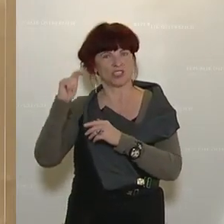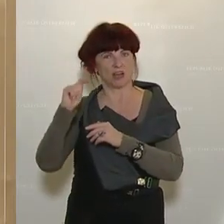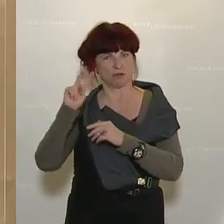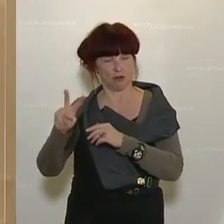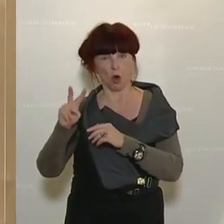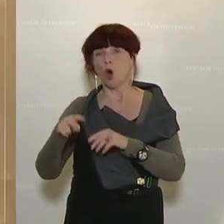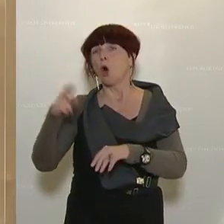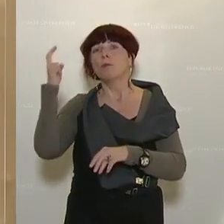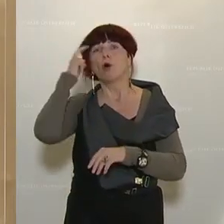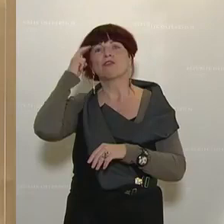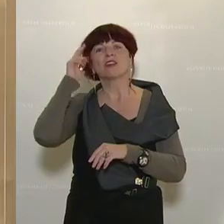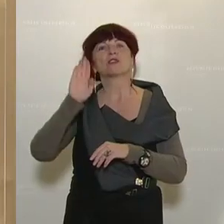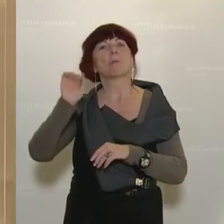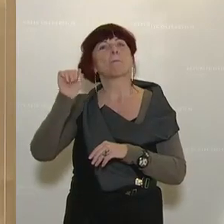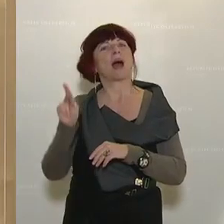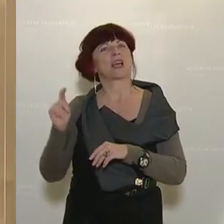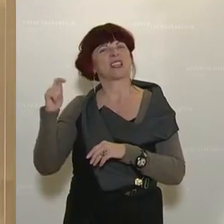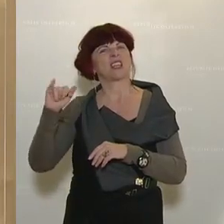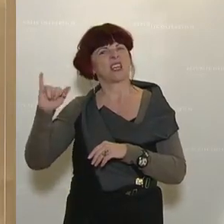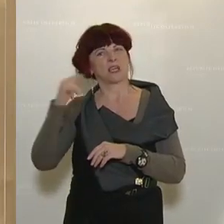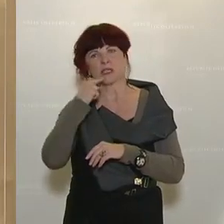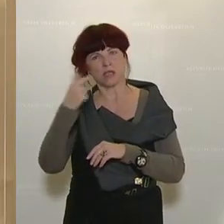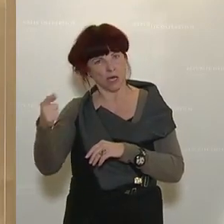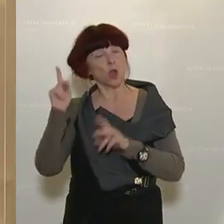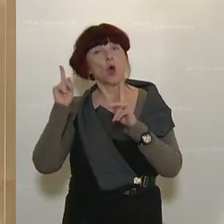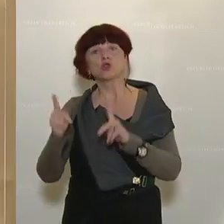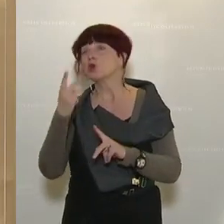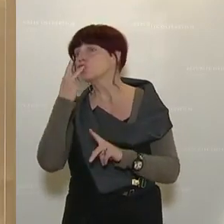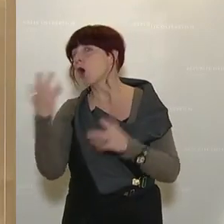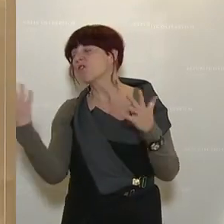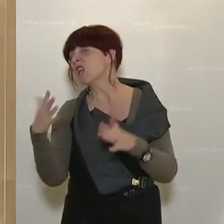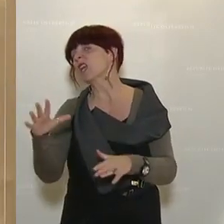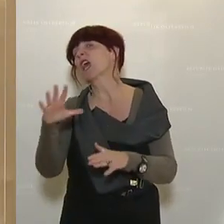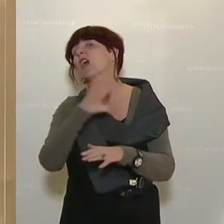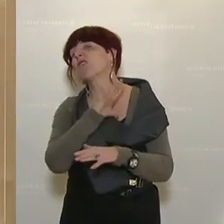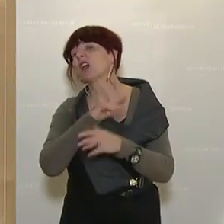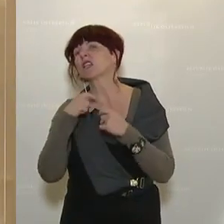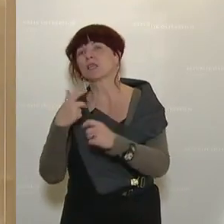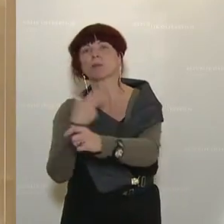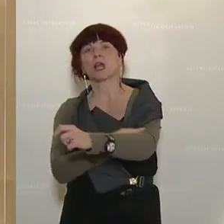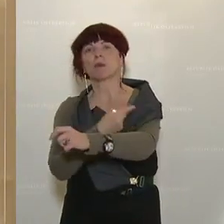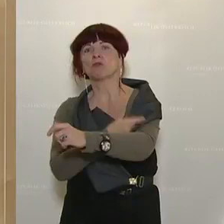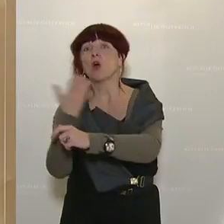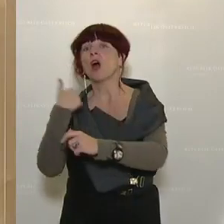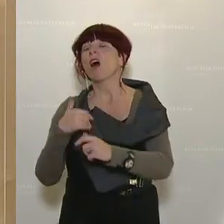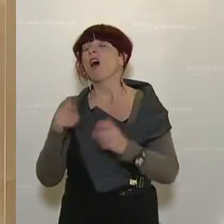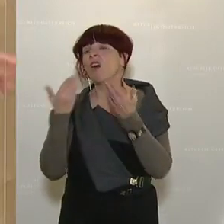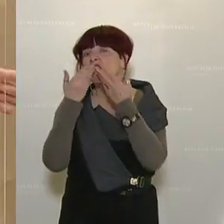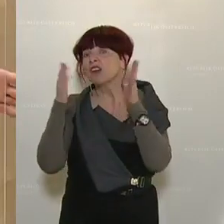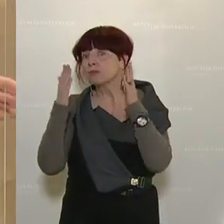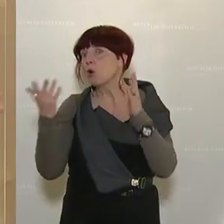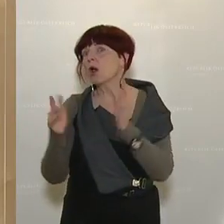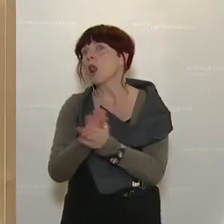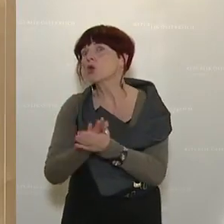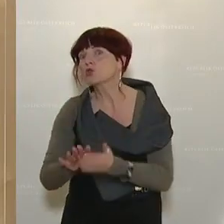gewarnt hat und gesagt hat, schau mal doch bei dieser Impfung genauer hin, welche Gefahren da auf uns zukommen könnte, von Facebook gelöscht wird. Und da gibt es